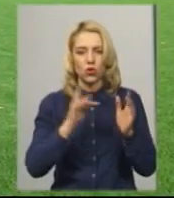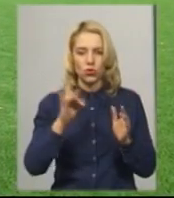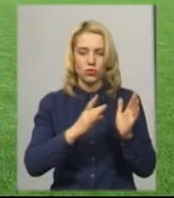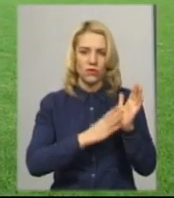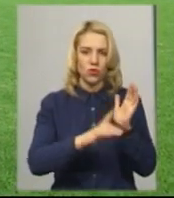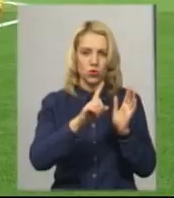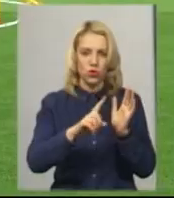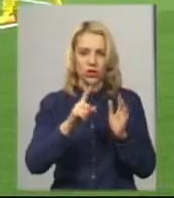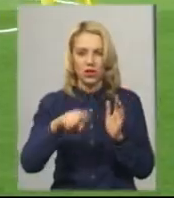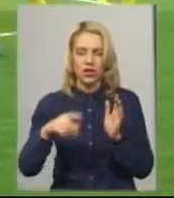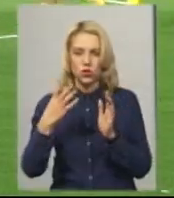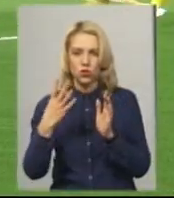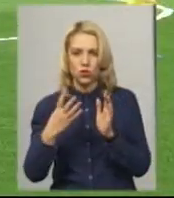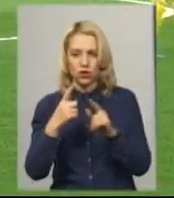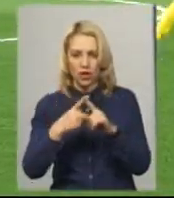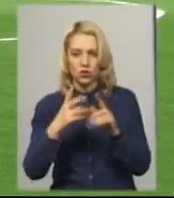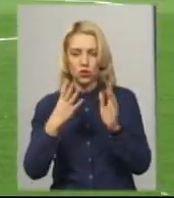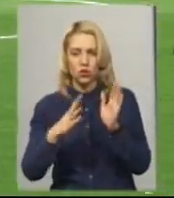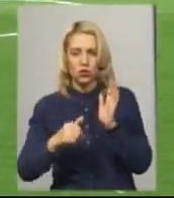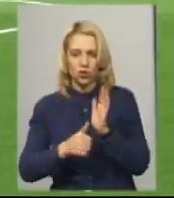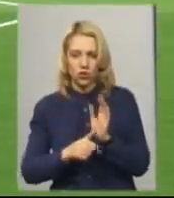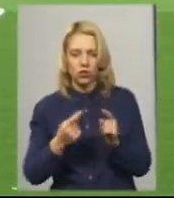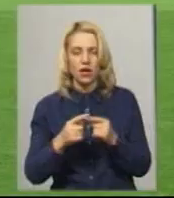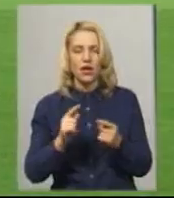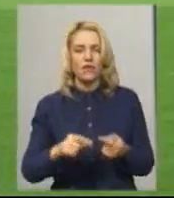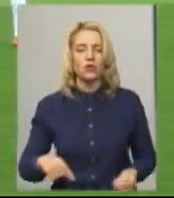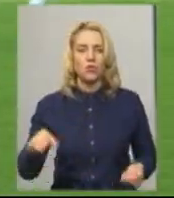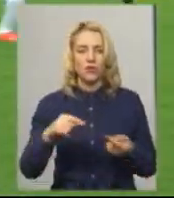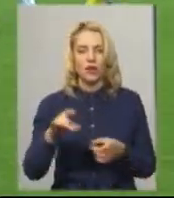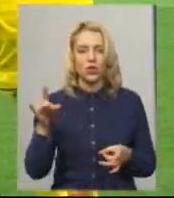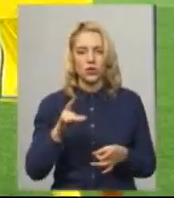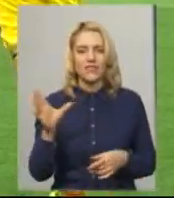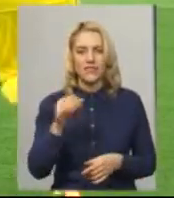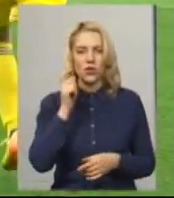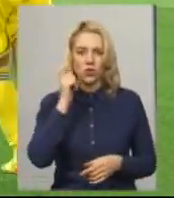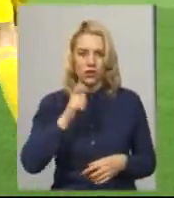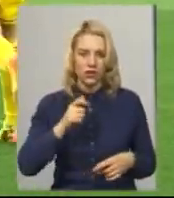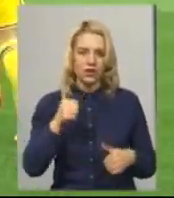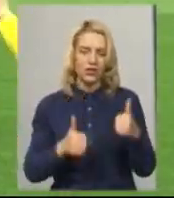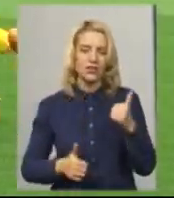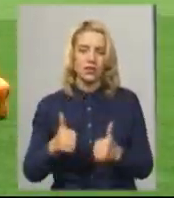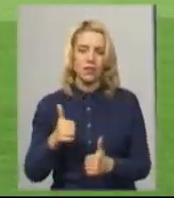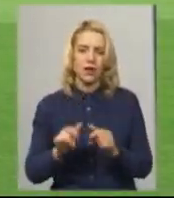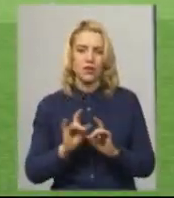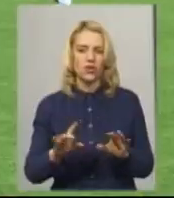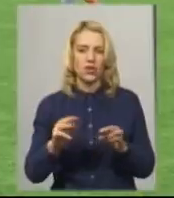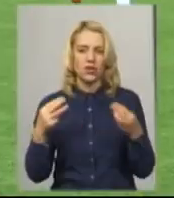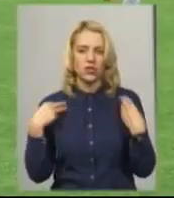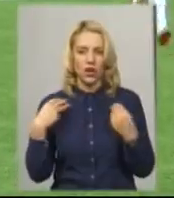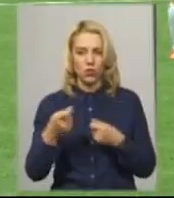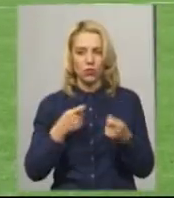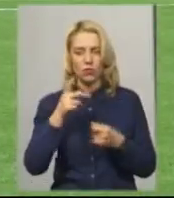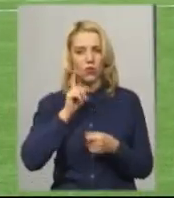відповідає мінімальним розмірам для проведення міських, обласних та всеукраїнських змагань, розповідає начальник управління молоді та спорту